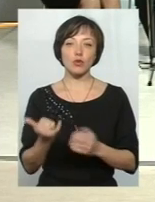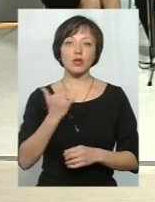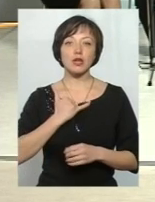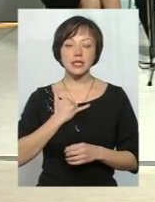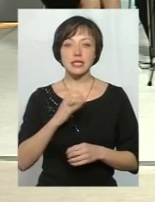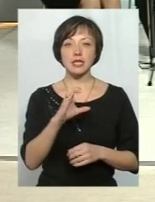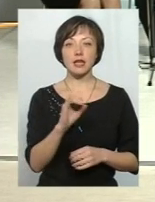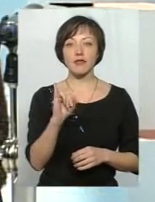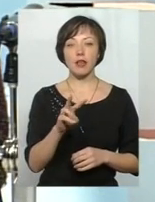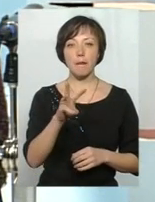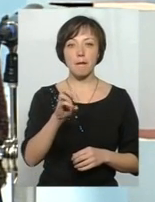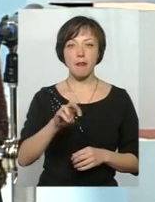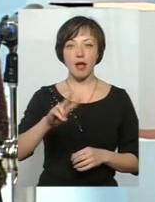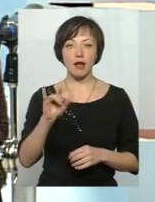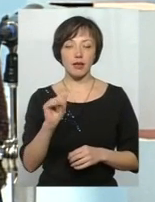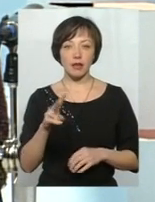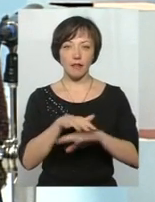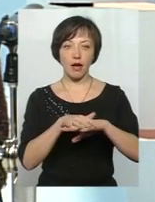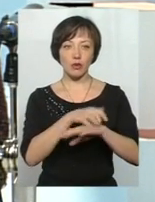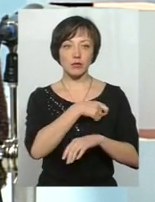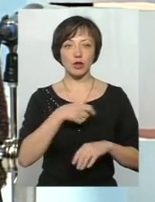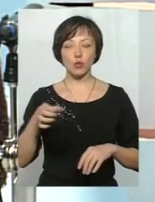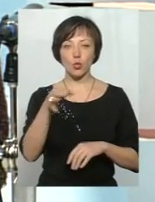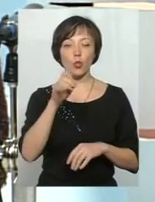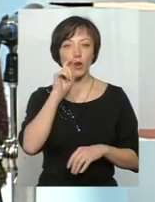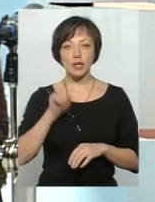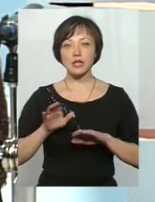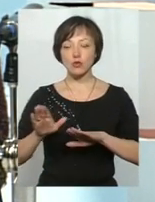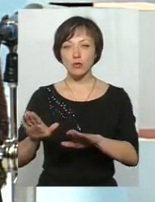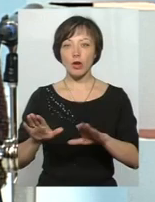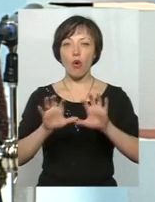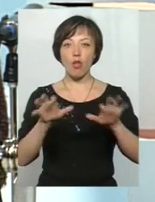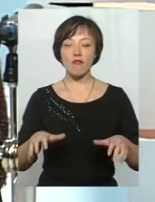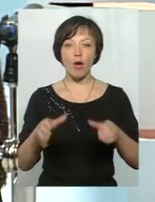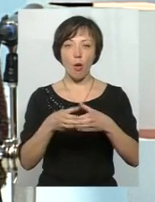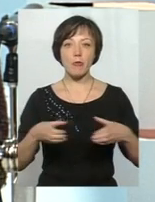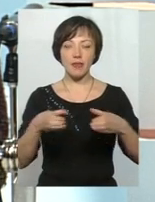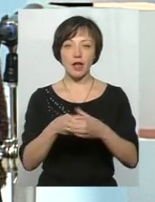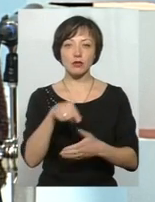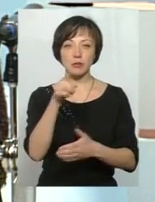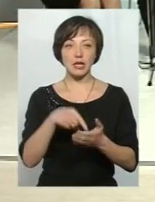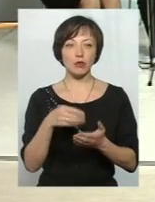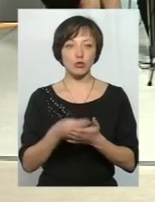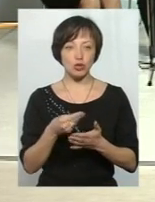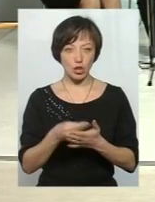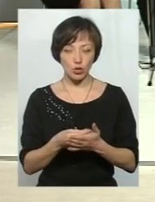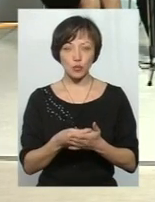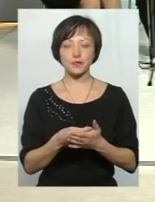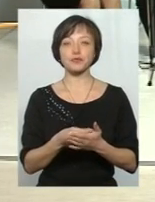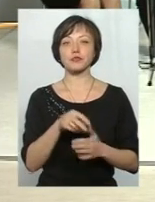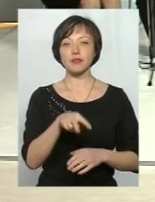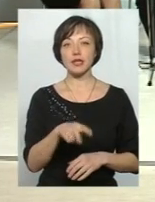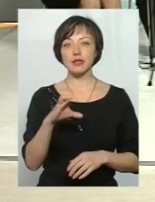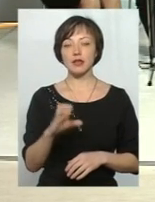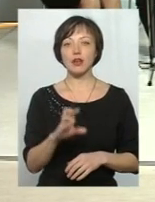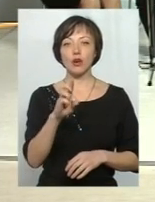сьогодні завітали Сергій Іванович Мельник, народний депутат України, заступник голови Комітету Верховної Ради України з питань бюджету, Лілія